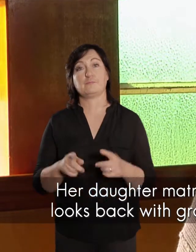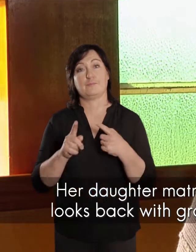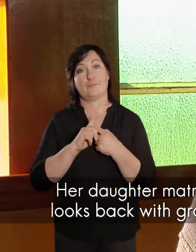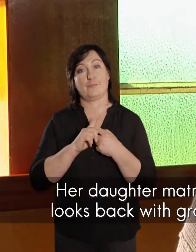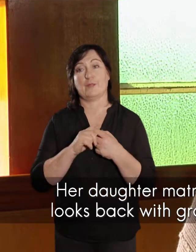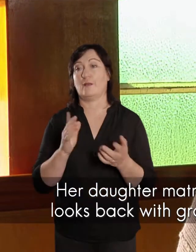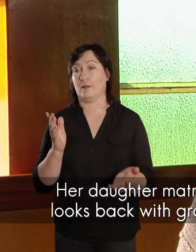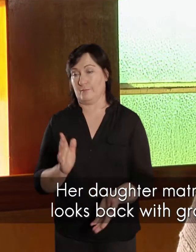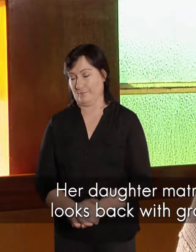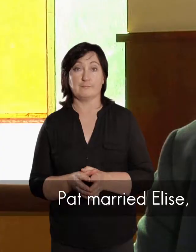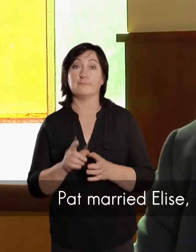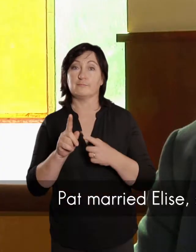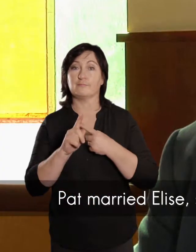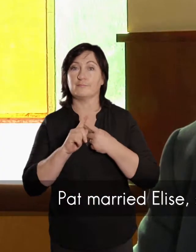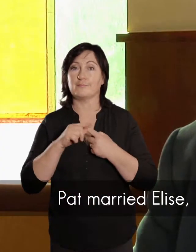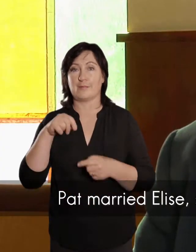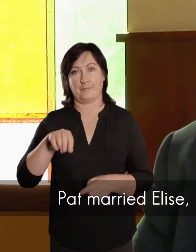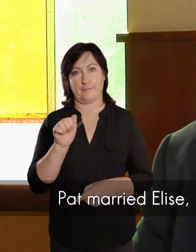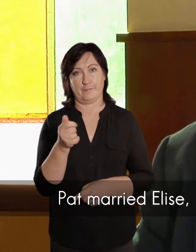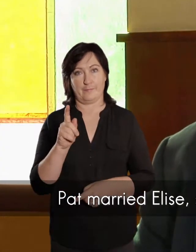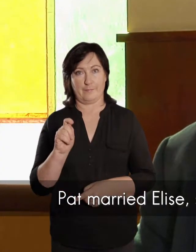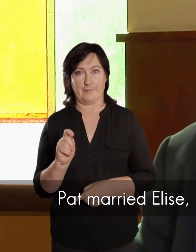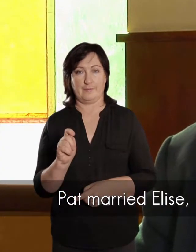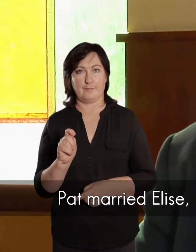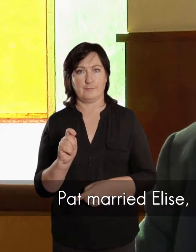haar gedoende die steeds. Het doel met die Pet,